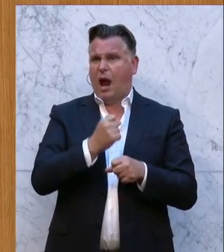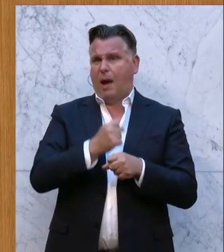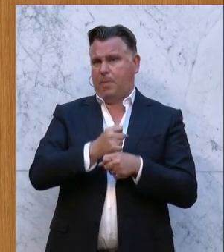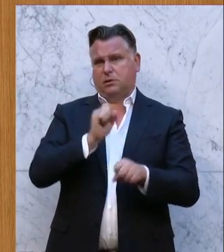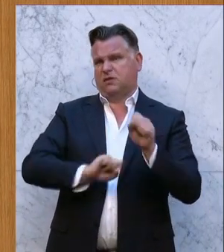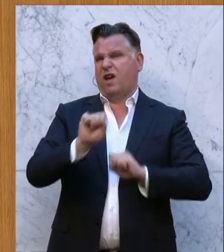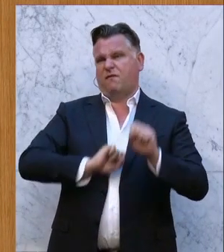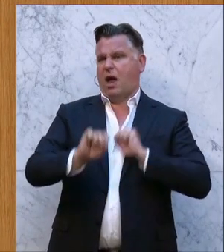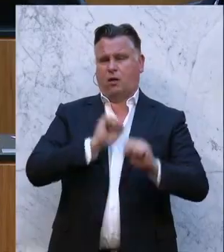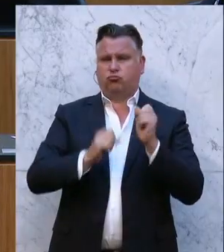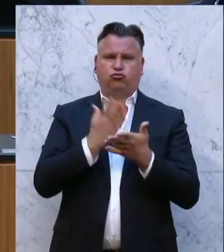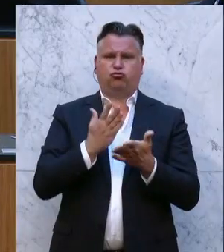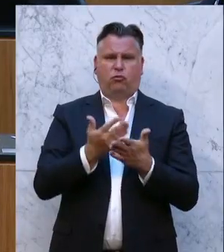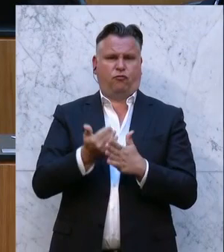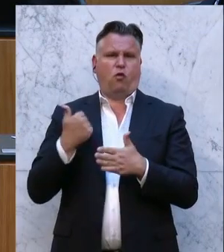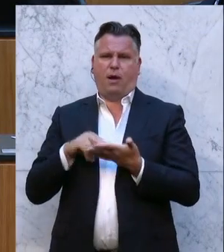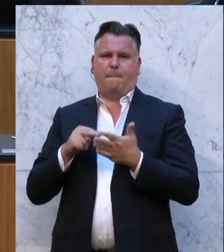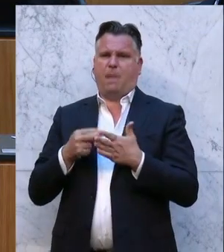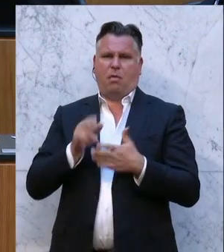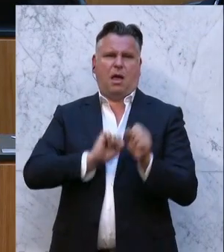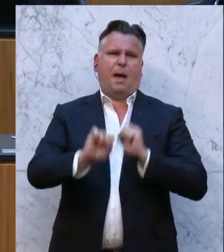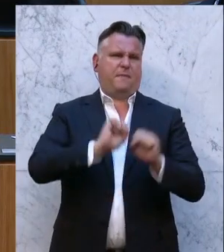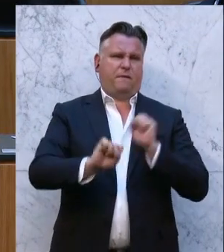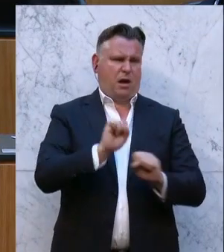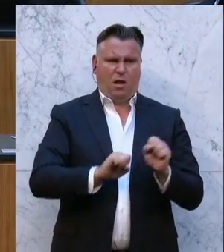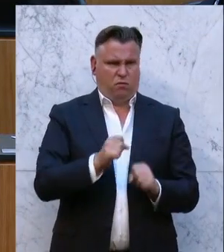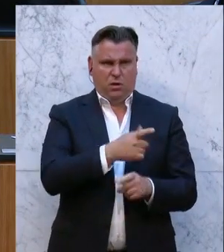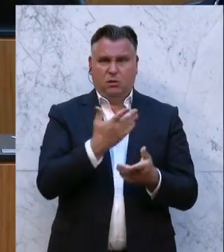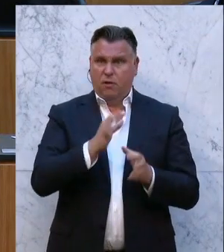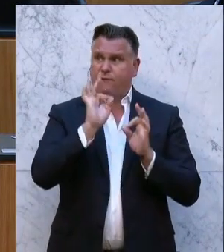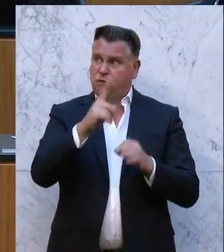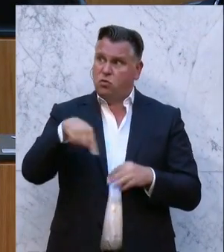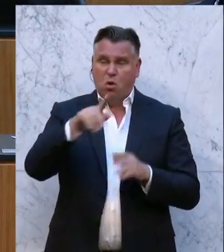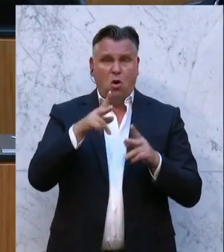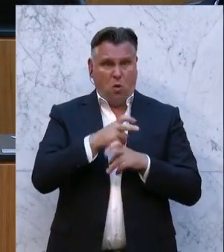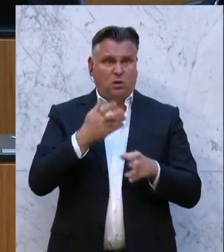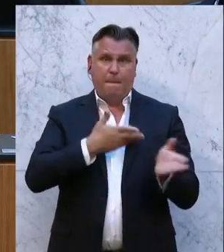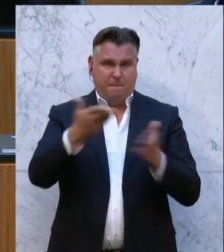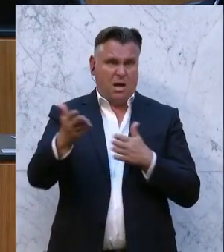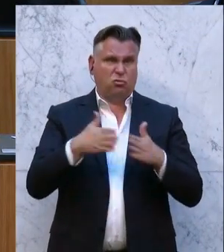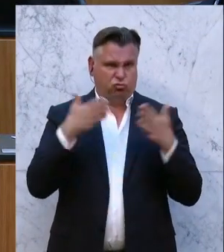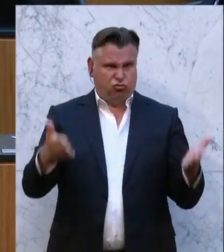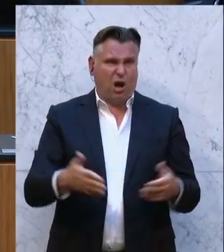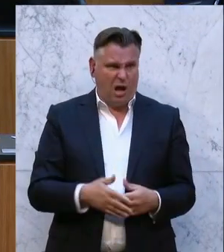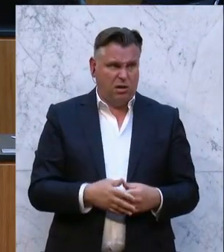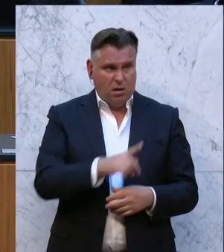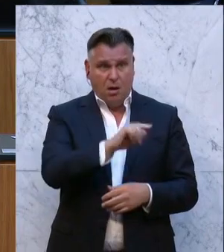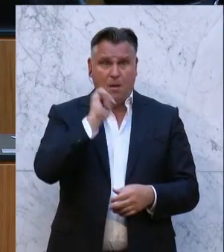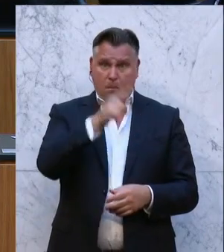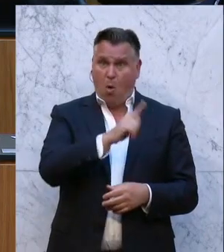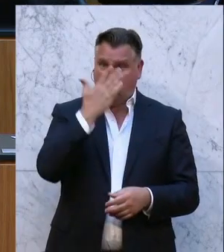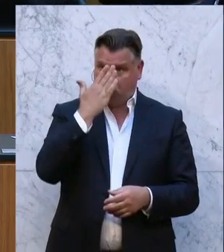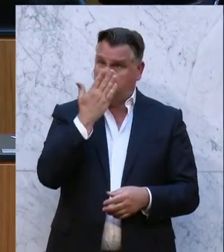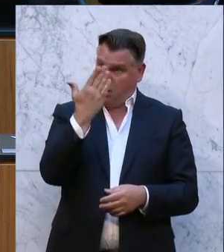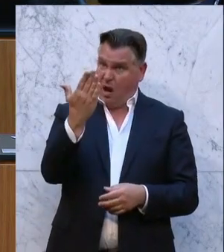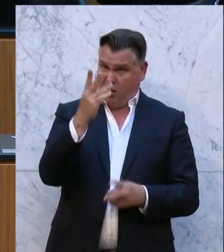Anlauf. Arbeitsverweigerung mit Anlauf, die Sie hier betreiben, zum Schaden von Österreich. Ich hoffe, Sie können sich morgen in den Spiegel schauen.